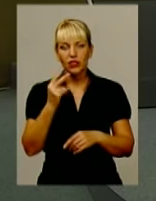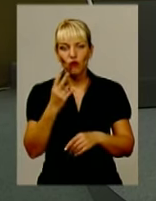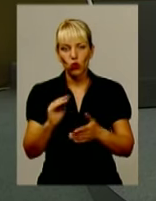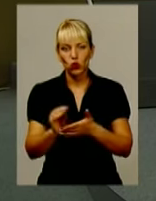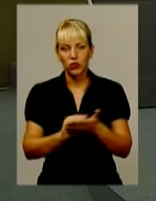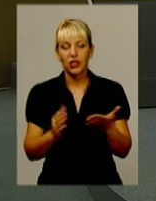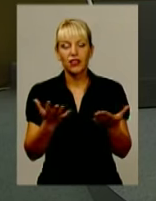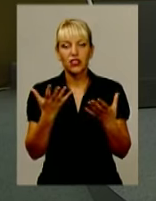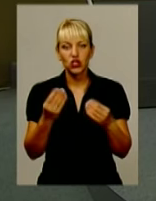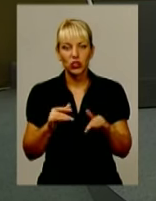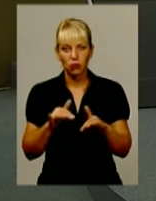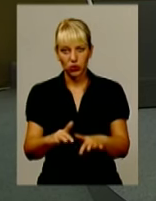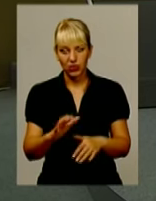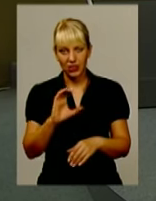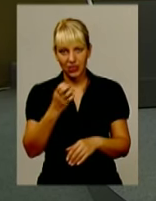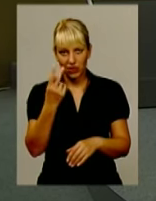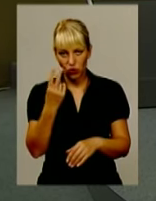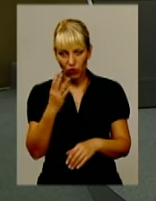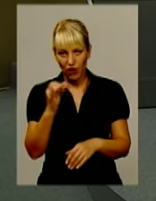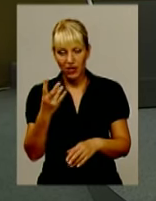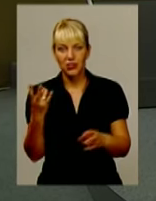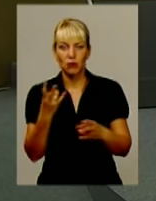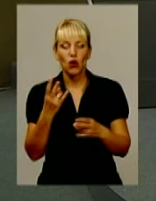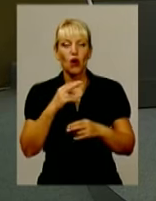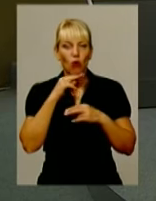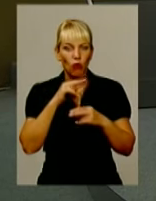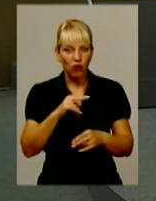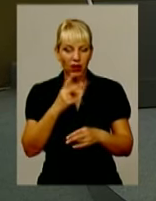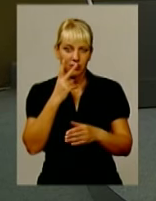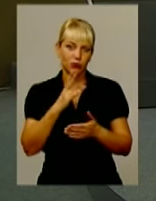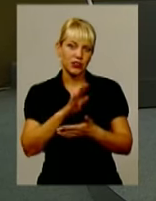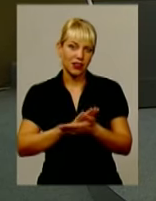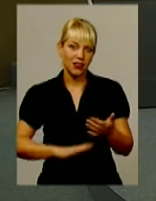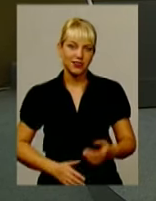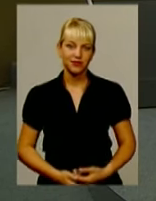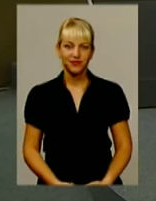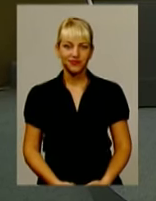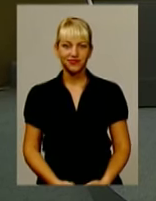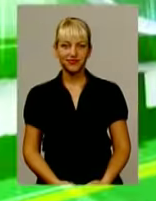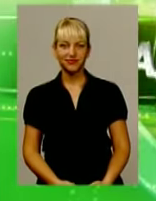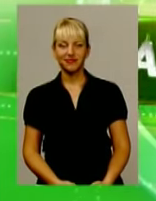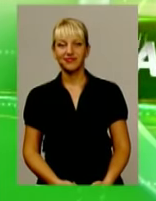Які ще події середи 2 вересня варті уваги? Дивимося у другій частині нашого випуску.